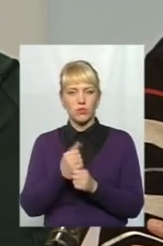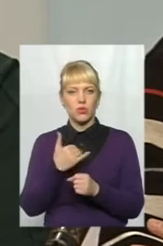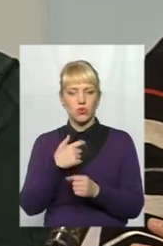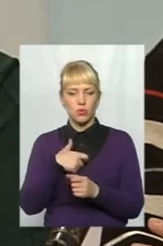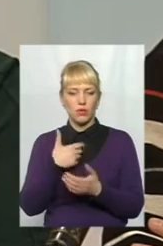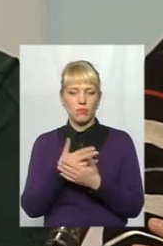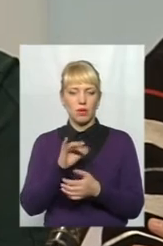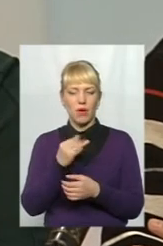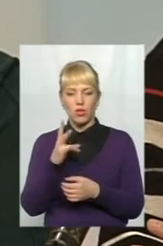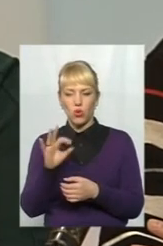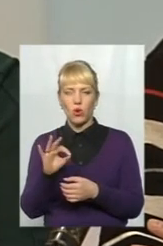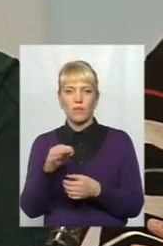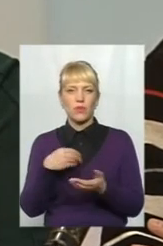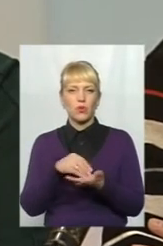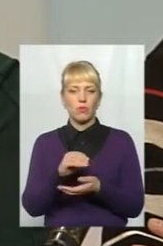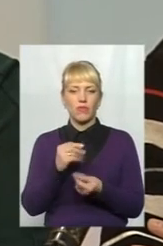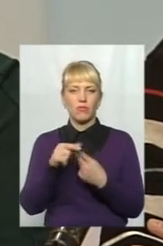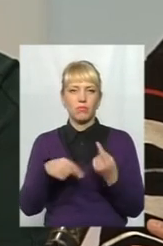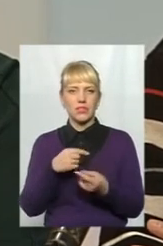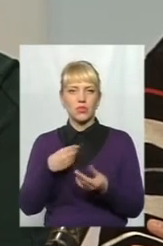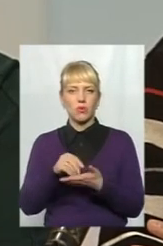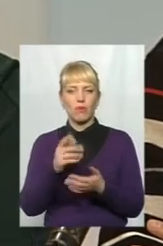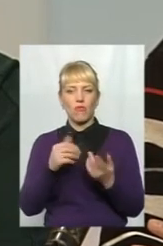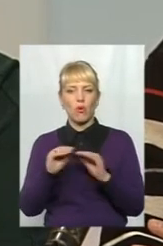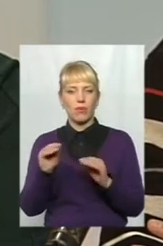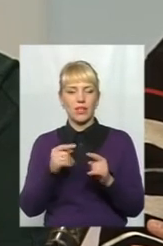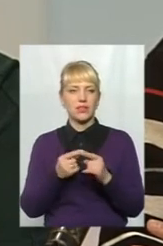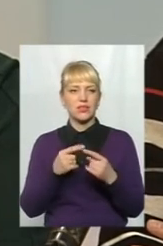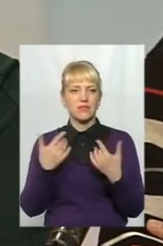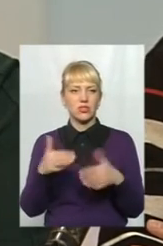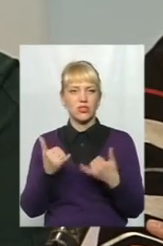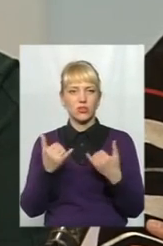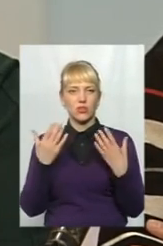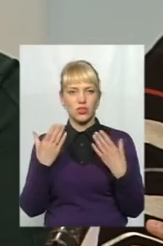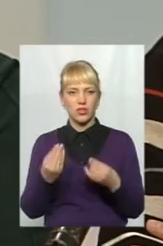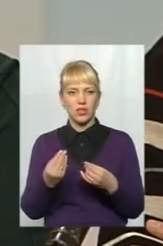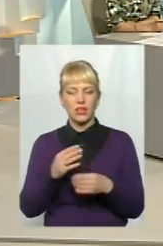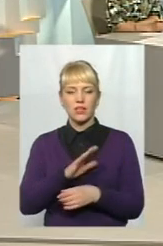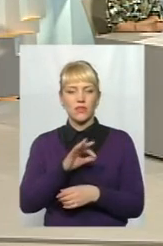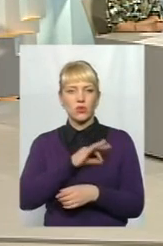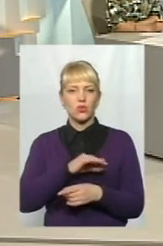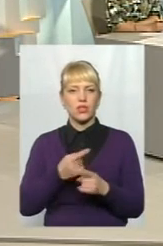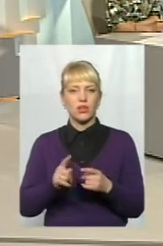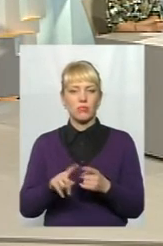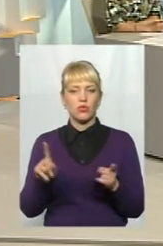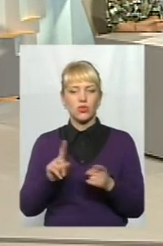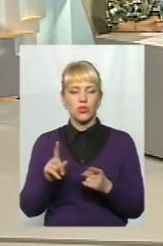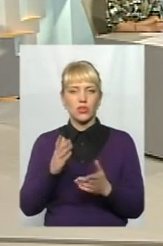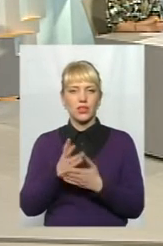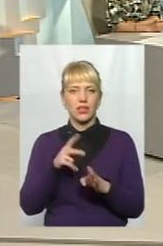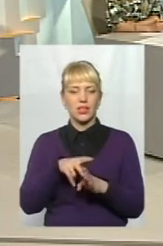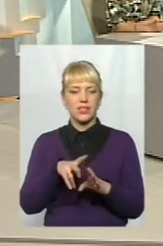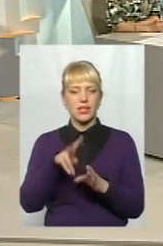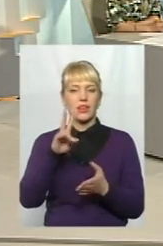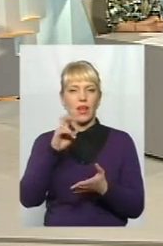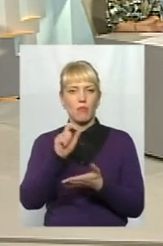зробив собі якийсь бізнес, закупив собі обладнання і т.п. Все це на свій етапі використовується тим, що йде тиск за рахунок податків,